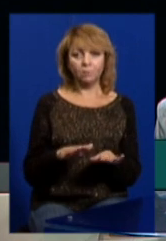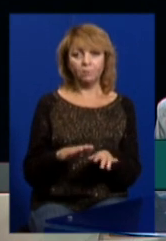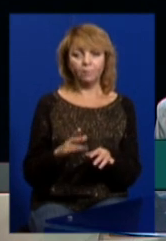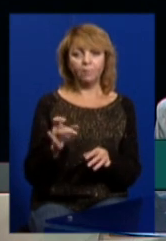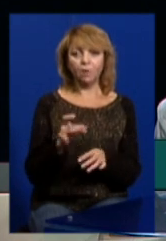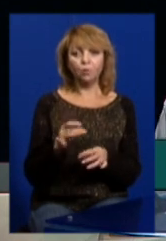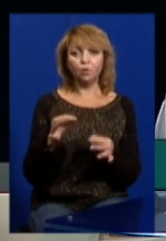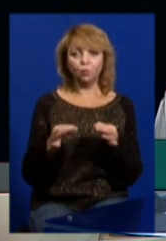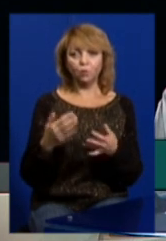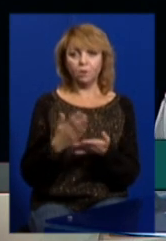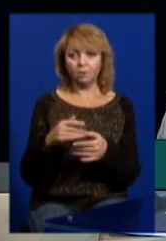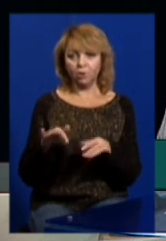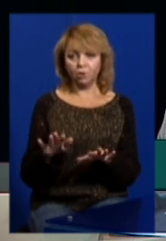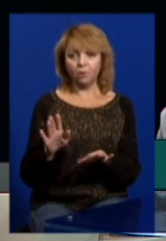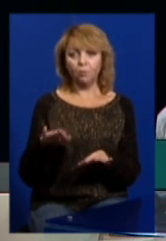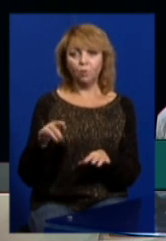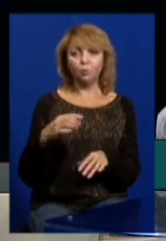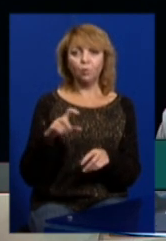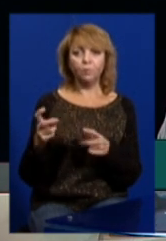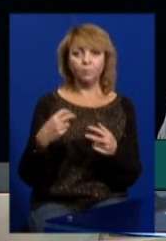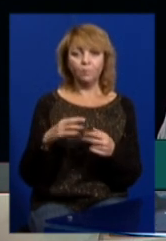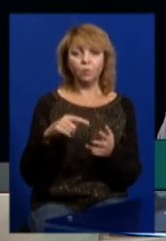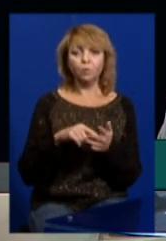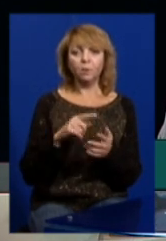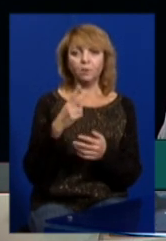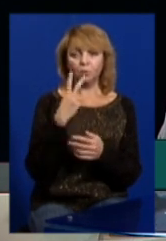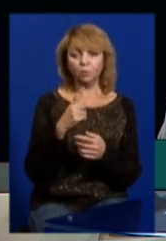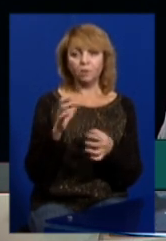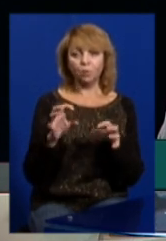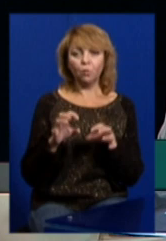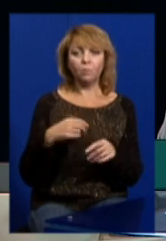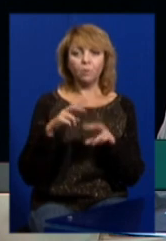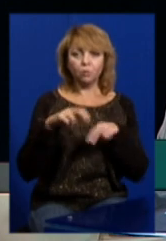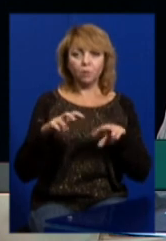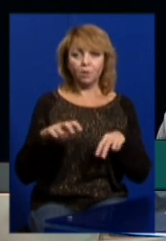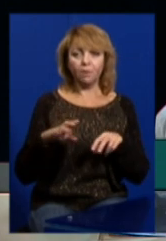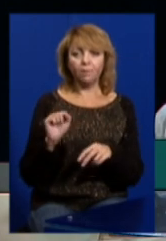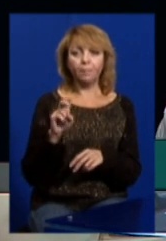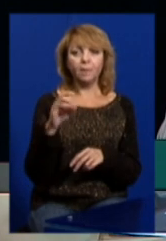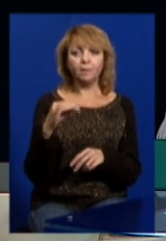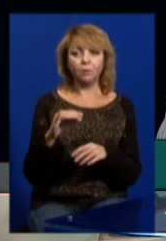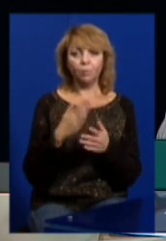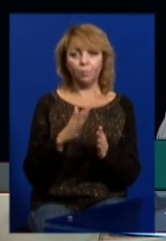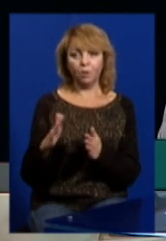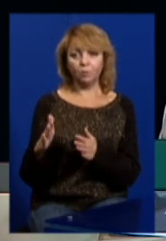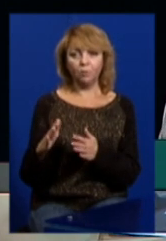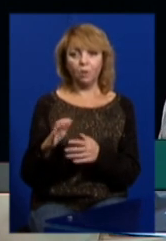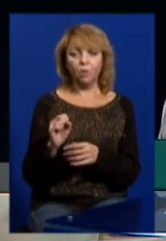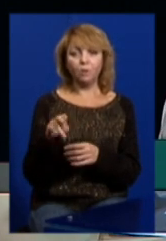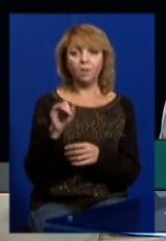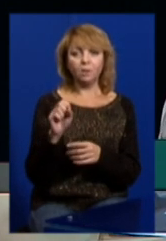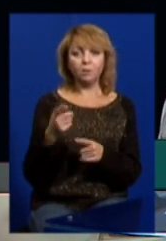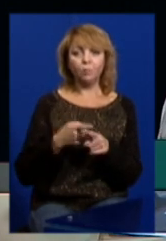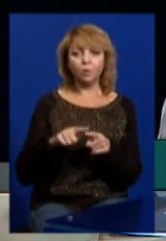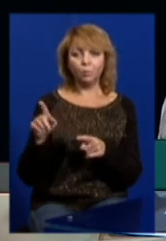районних суддів. Ми з точки зору закону переглядаємо в апеляційному порядку. По Дереглазову, по цьому вже